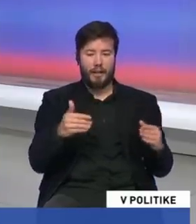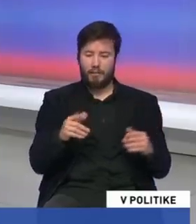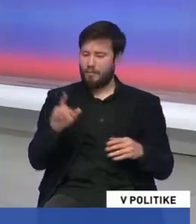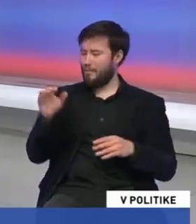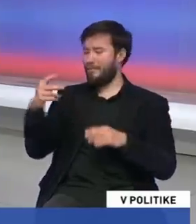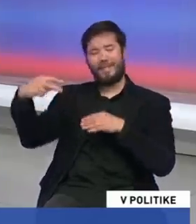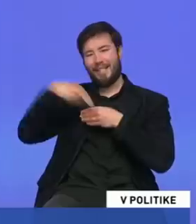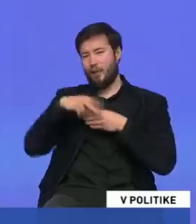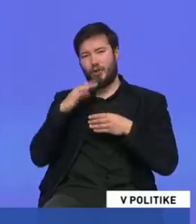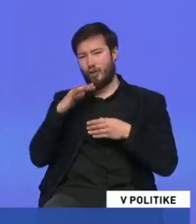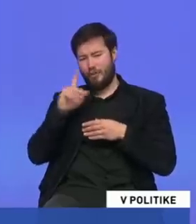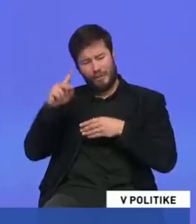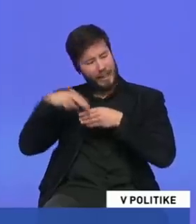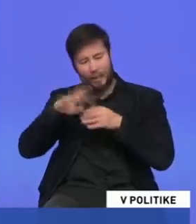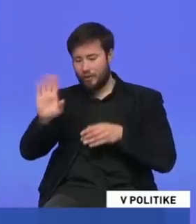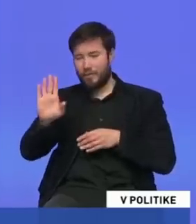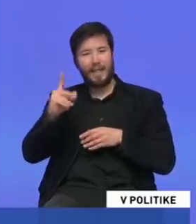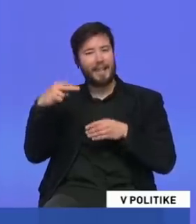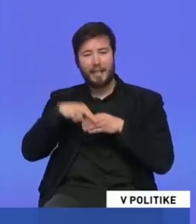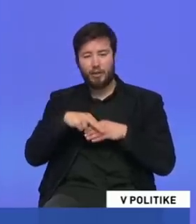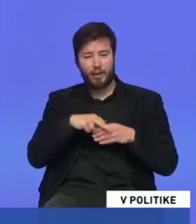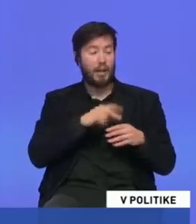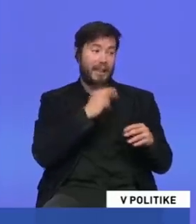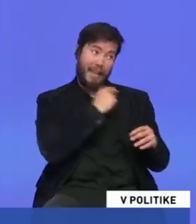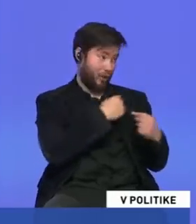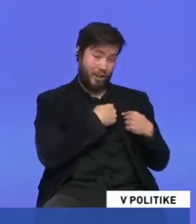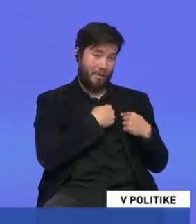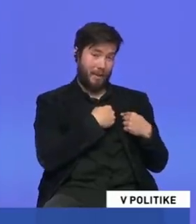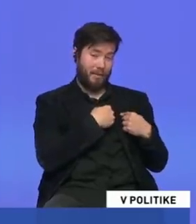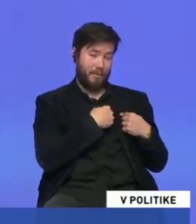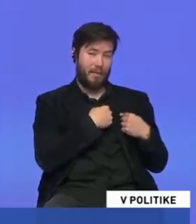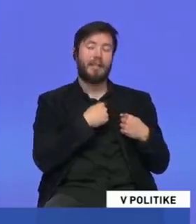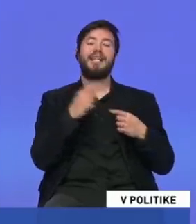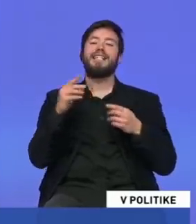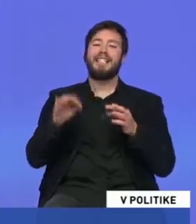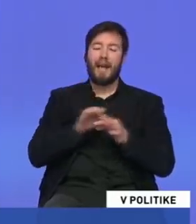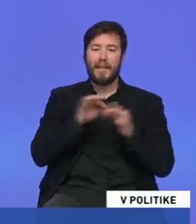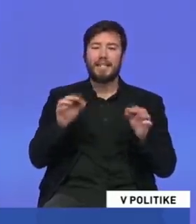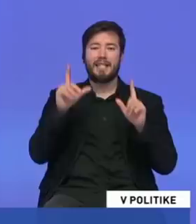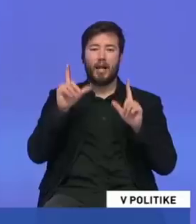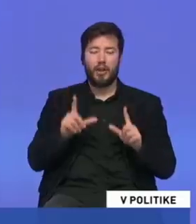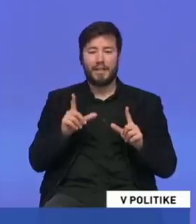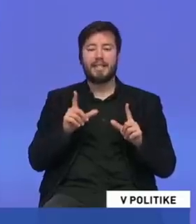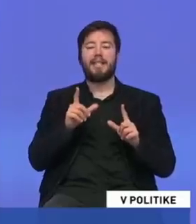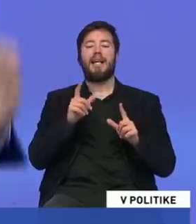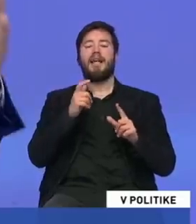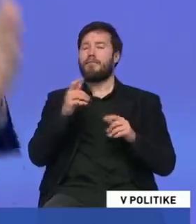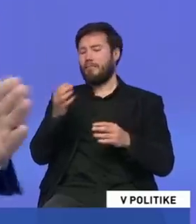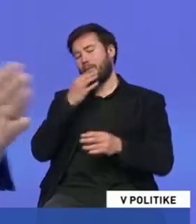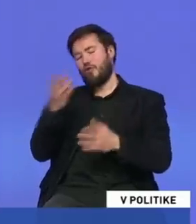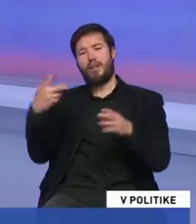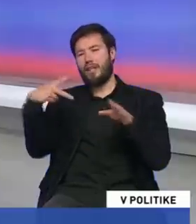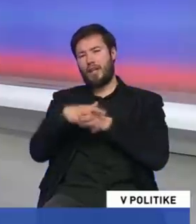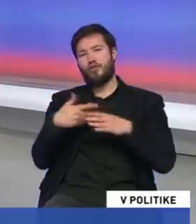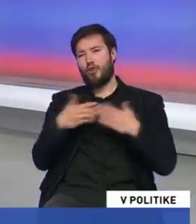Neskačte mi do Pozrite sa do záväzneho stanoviska Národnej rady, ale nekrište na mňa. Prosím, svoj moderátor. národnej rady Slovenskej republiky bolo schválené. To ste nám